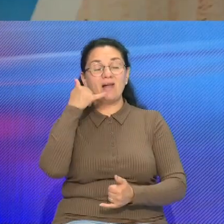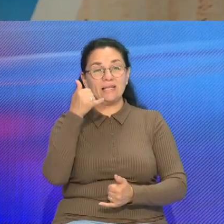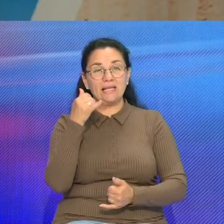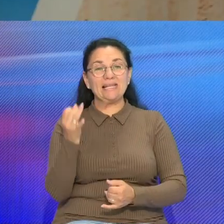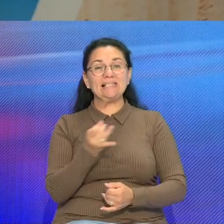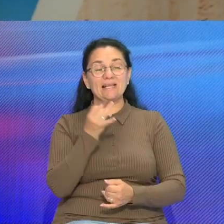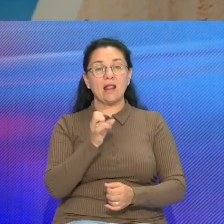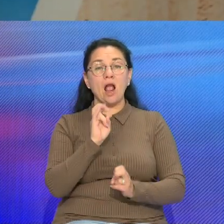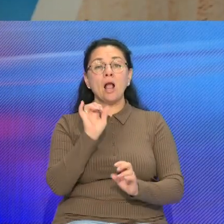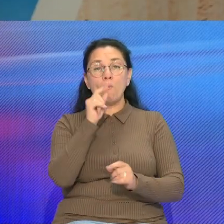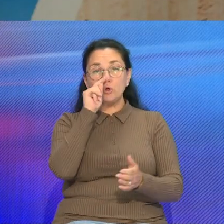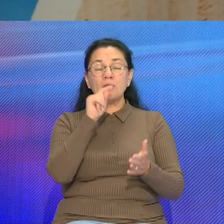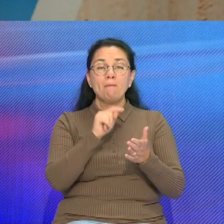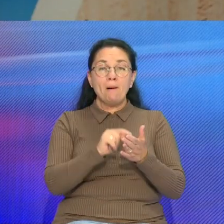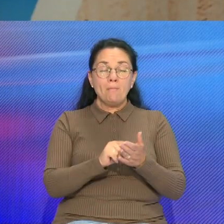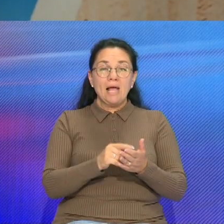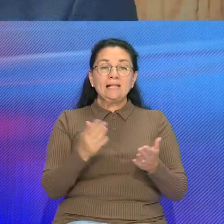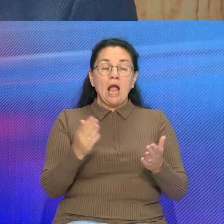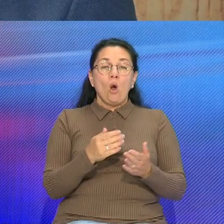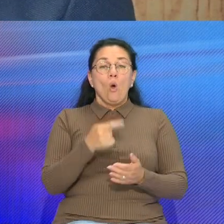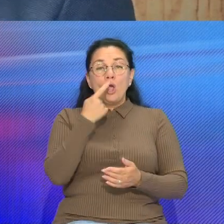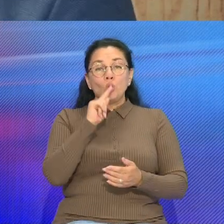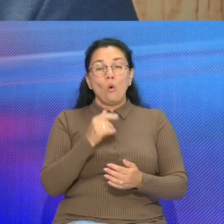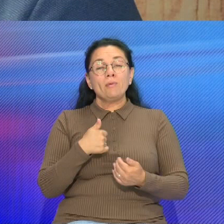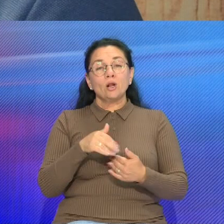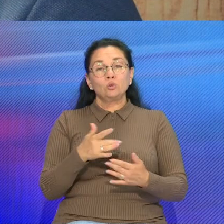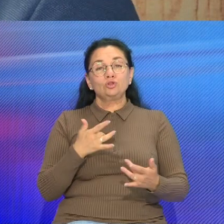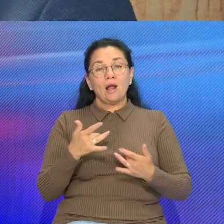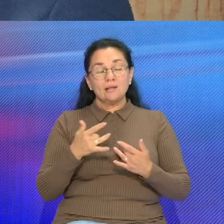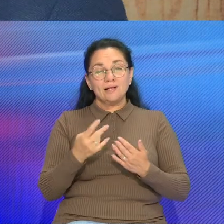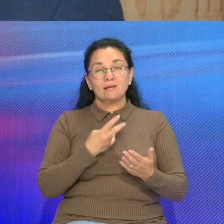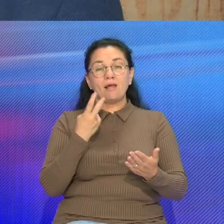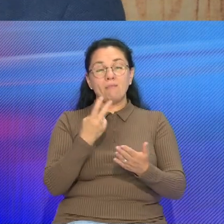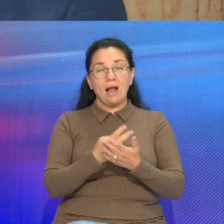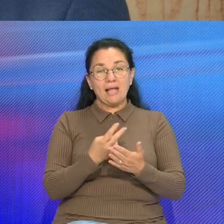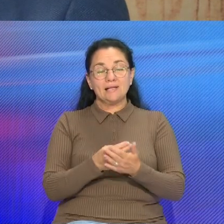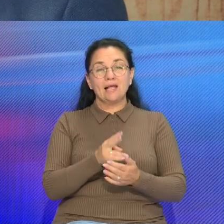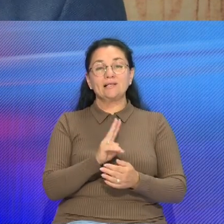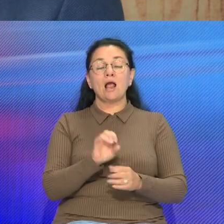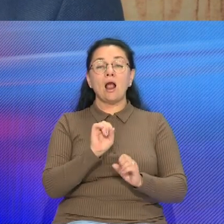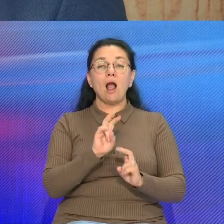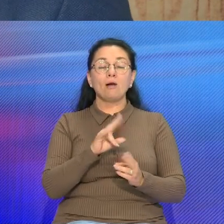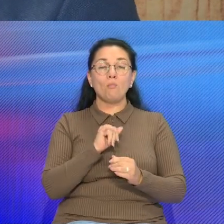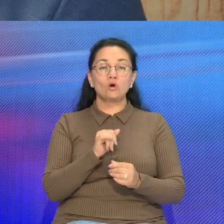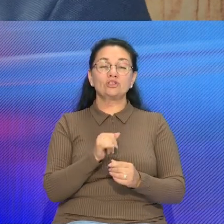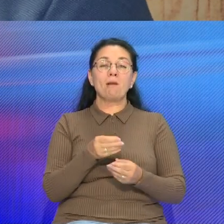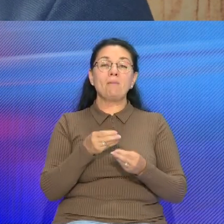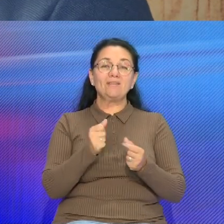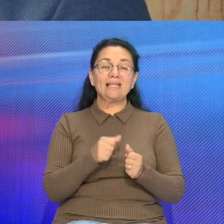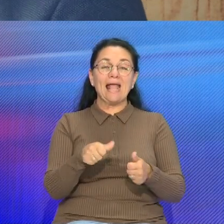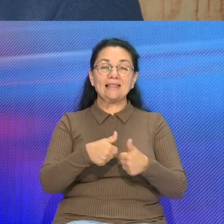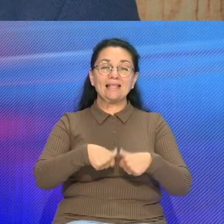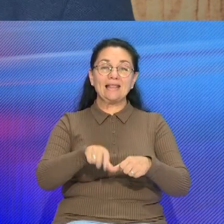попасть, что лучше, какой номер отрепетировать Узнать, какие будут члены жюри, чем можно их покорить Поэтому действительно они